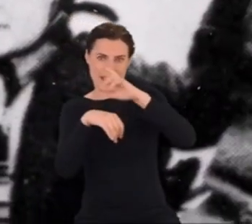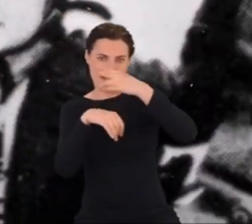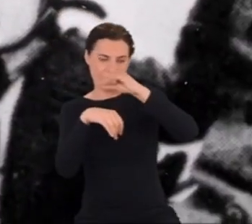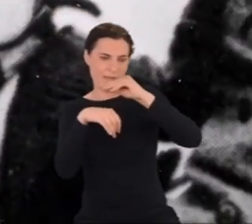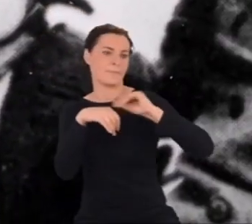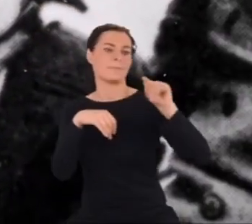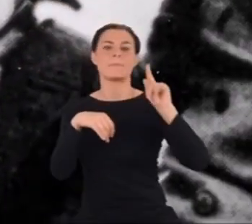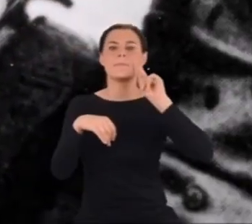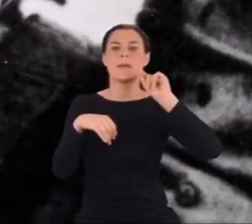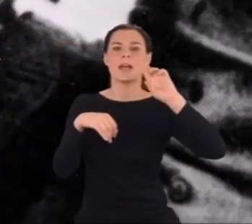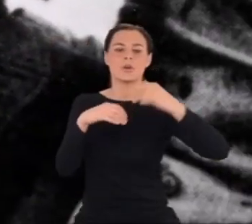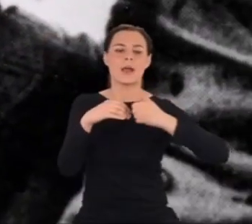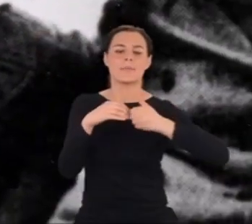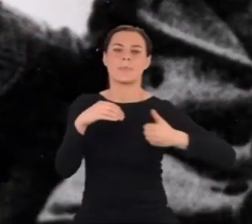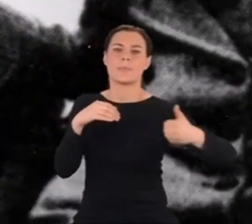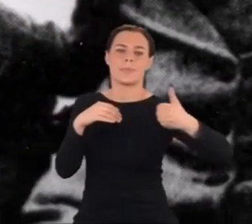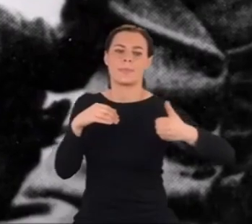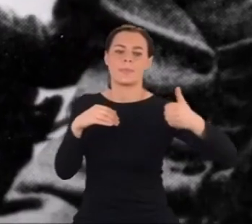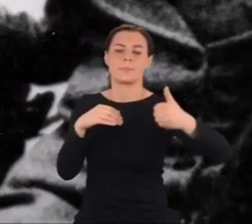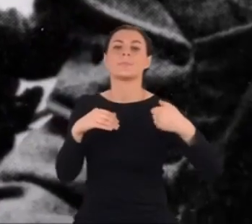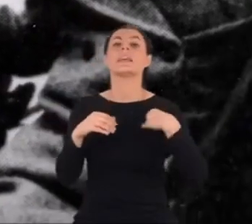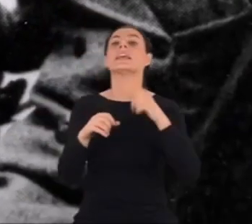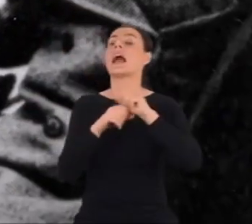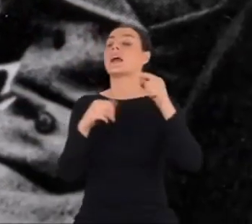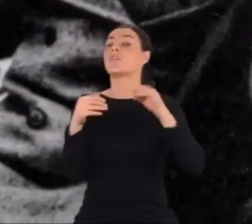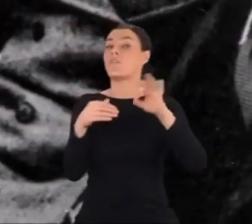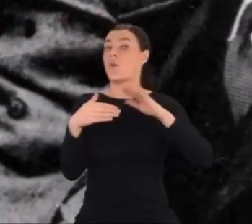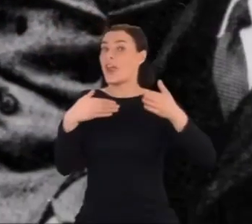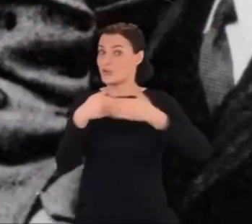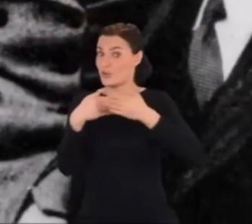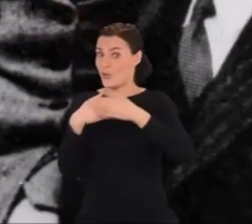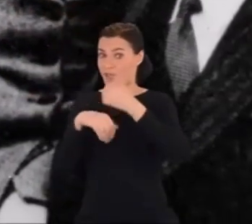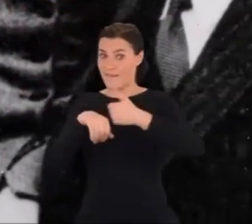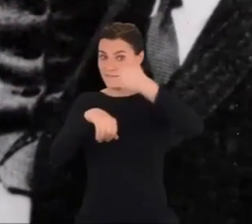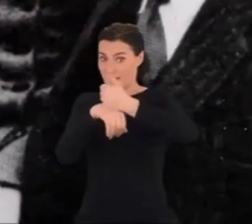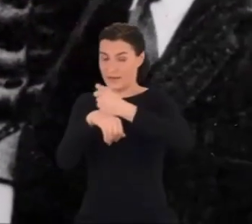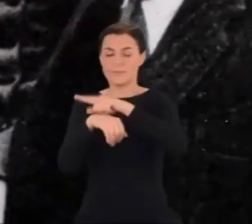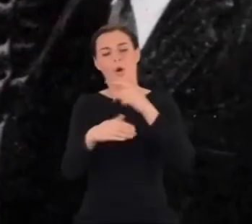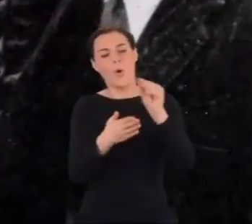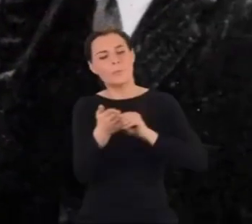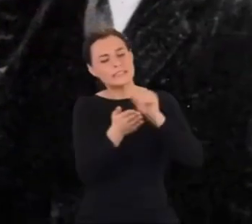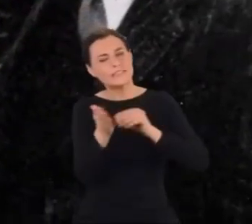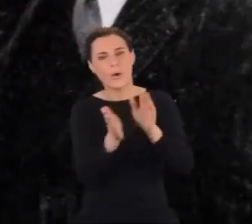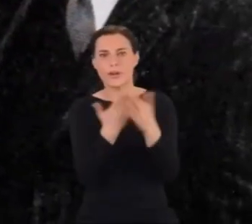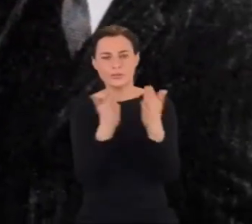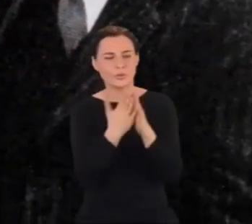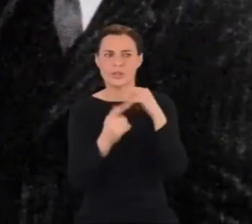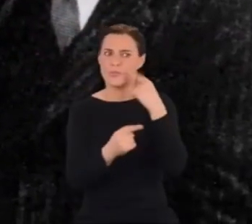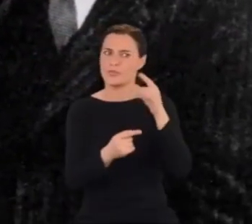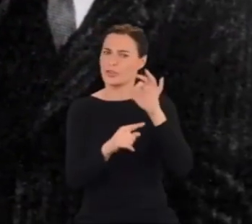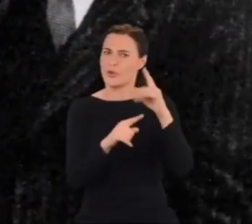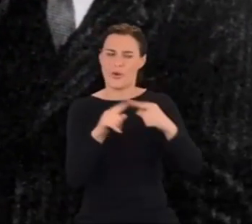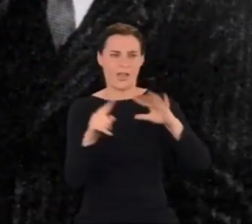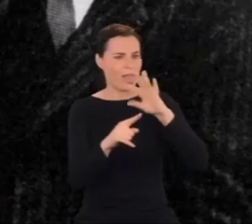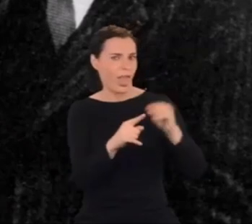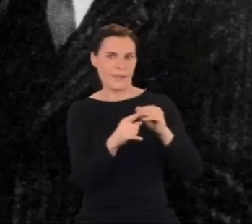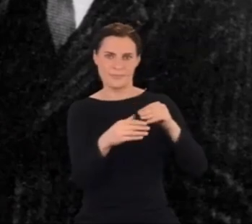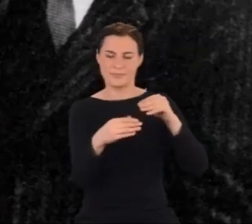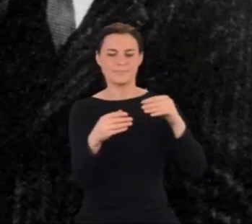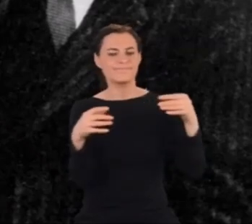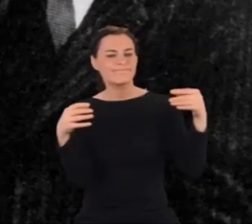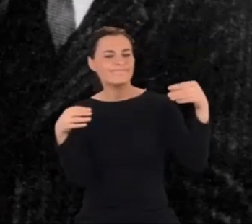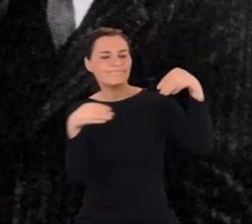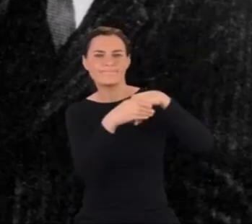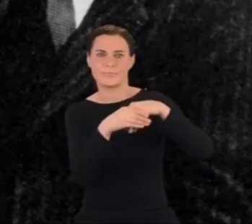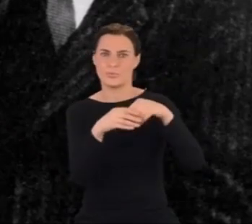W książce Atomy w naszym domu żona Fermiego, Laura, opisuje, że Majorana w dość specyficzny sposób uczestniczył w dyskusjach